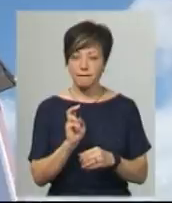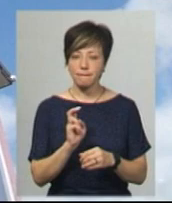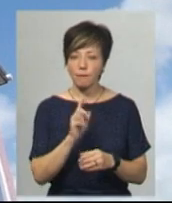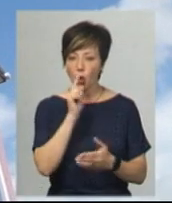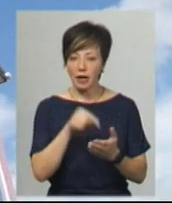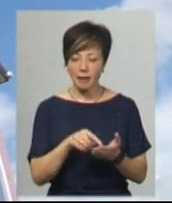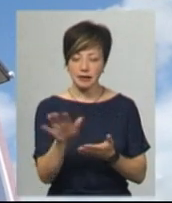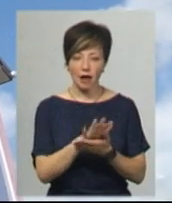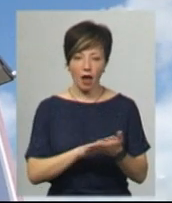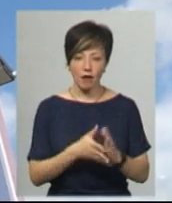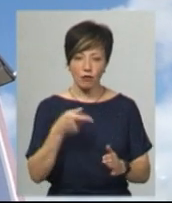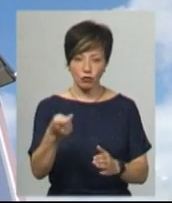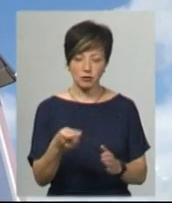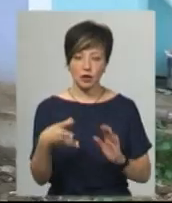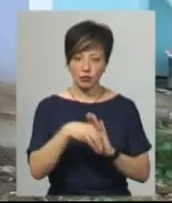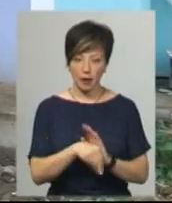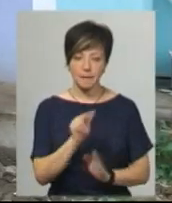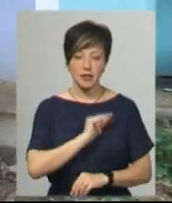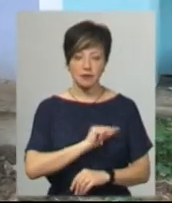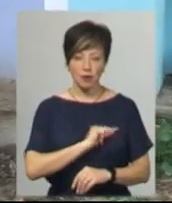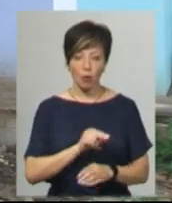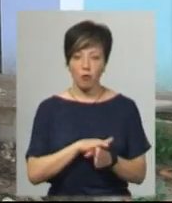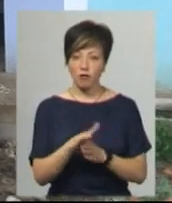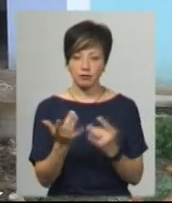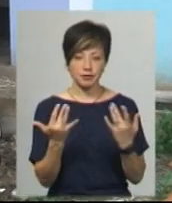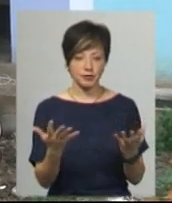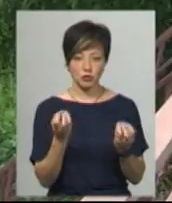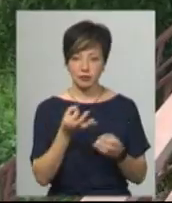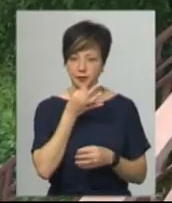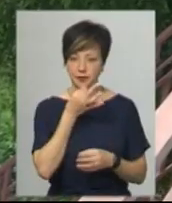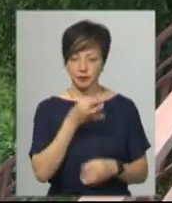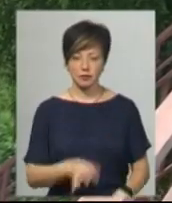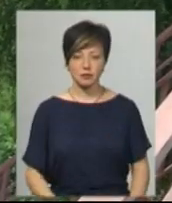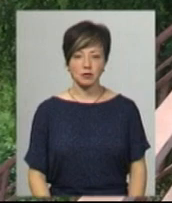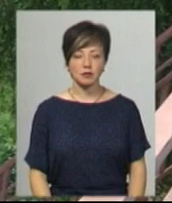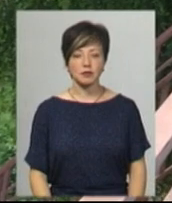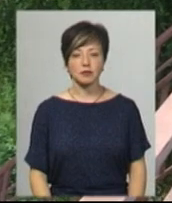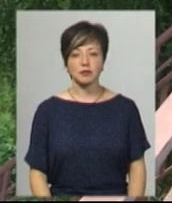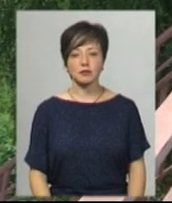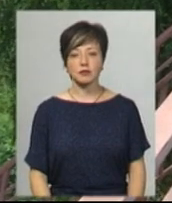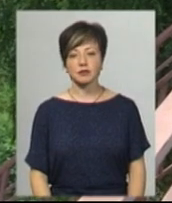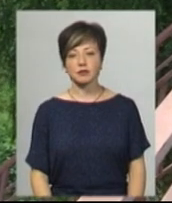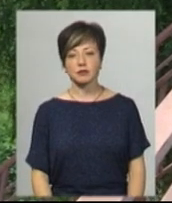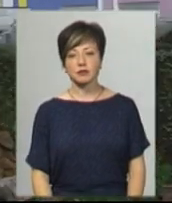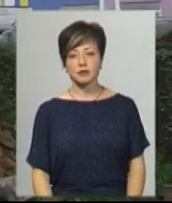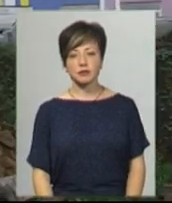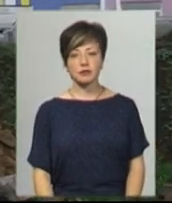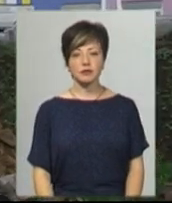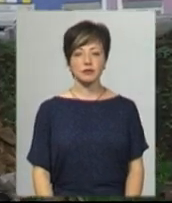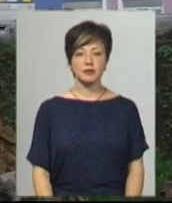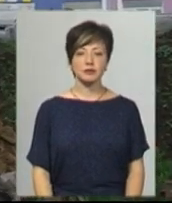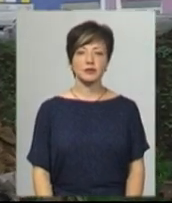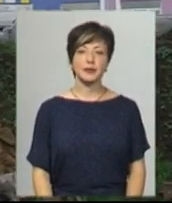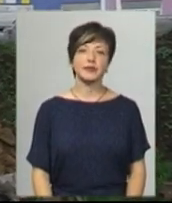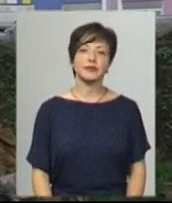написавши заяву про зарахування. Персонал до садочку повністю не сформований, каже Надія Балабуст. Леся Боровець, Олександр Горішевський. Новини на